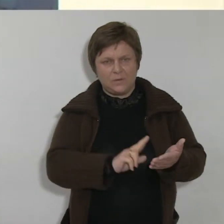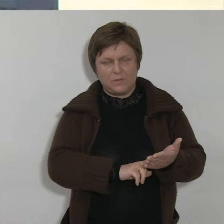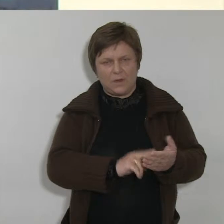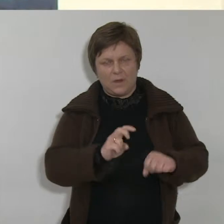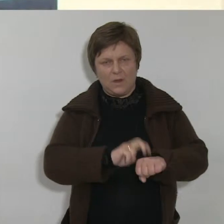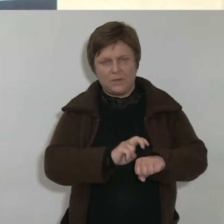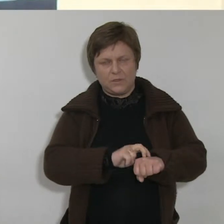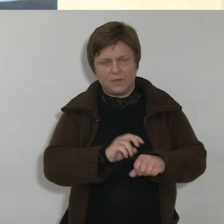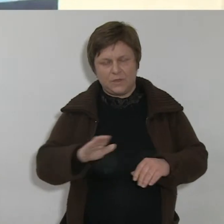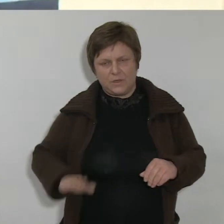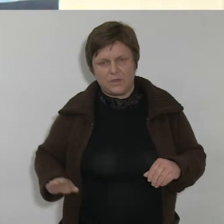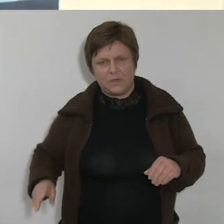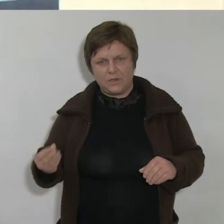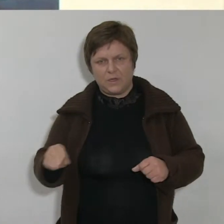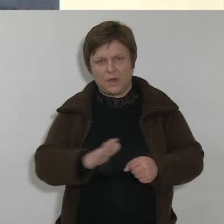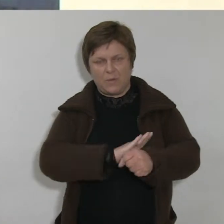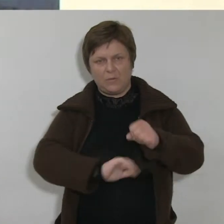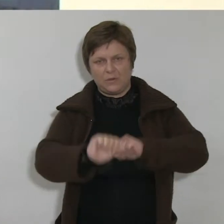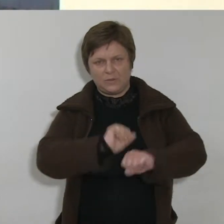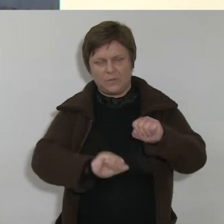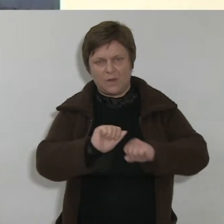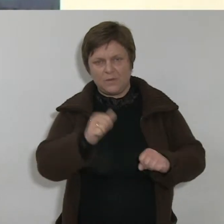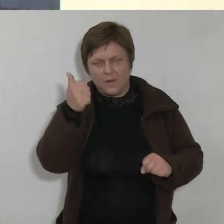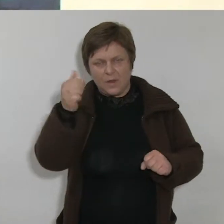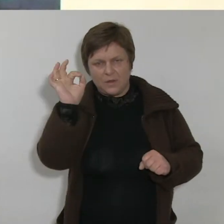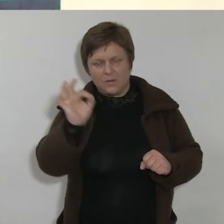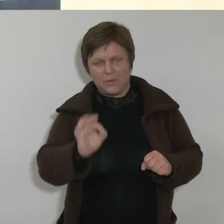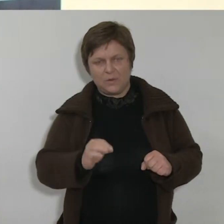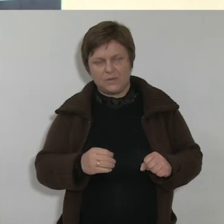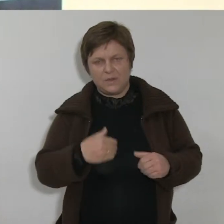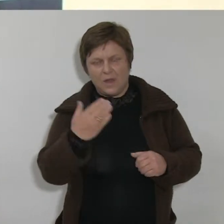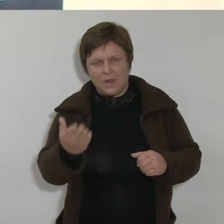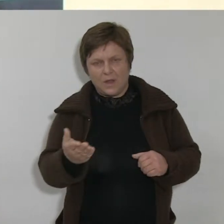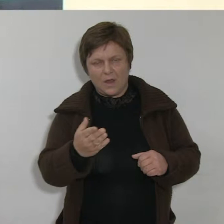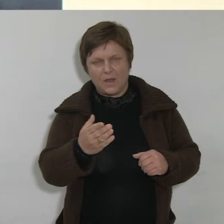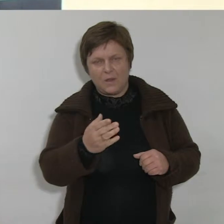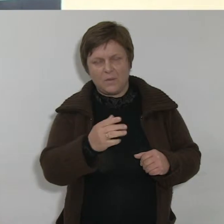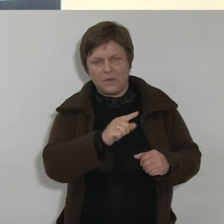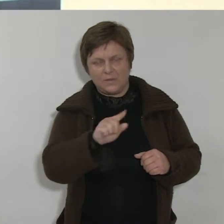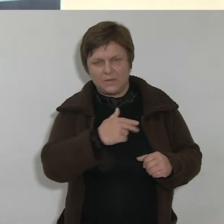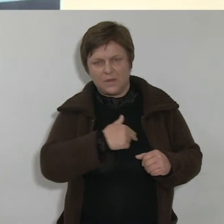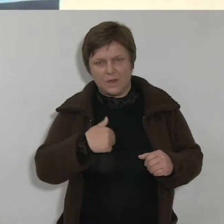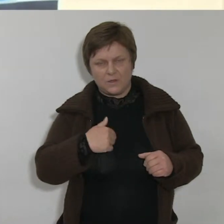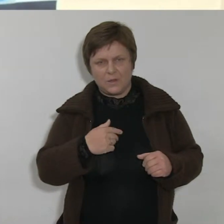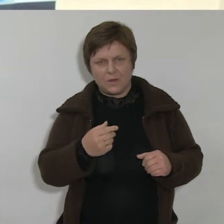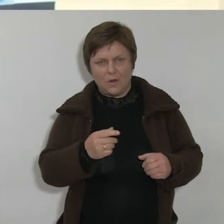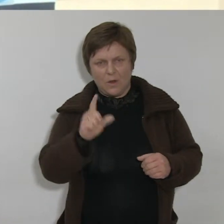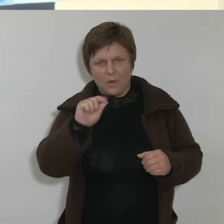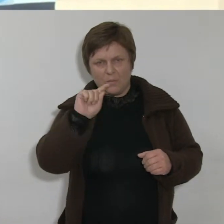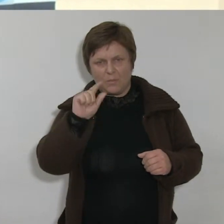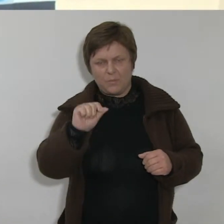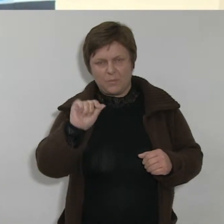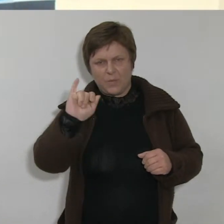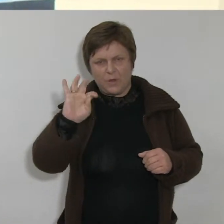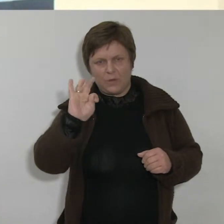Jest to dla nas niewielki wysiłek, bo ten 1% przekazujemy z naszego PIT-u, czyli z dochodów. W związku